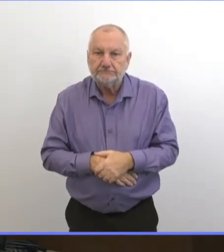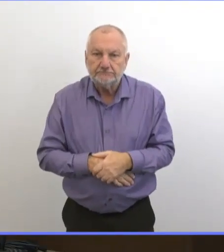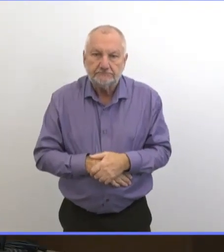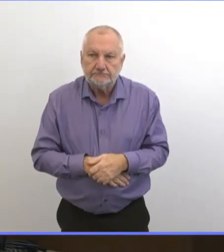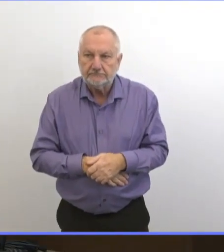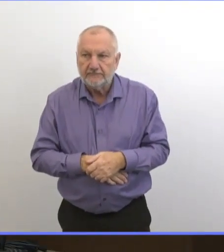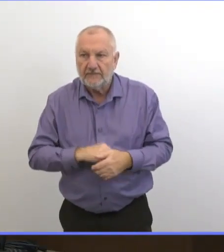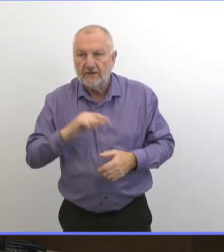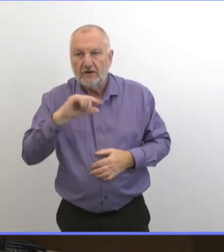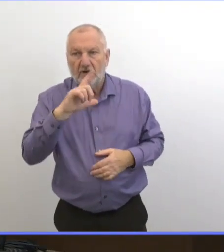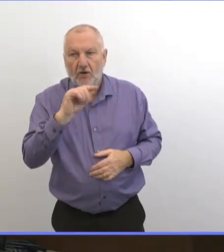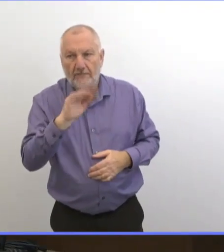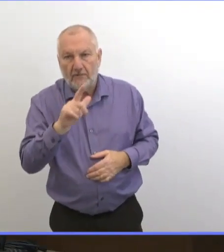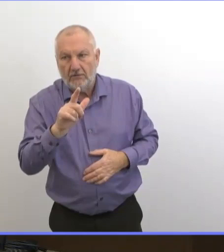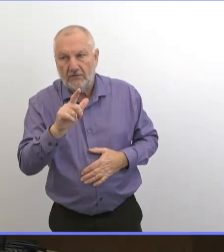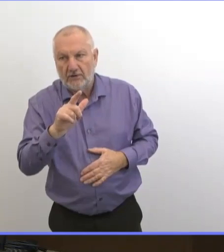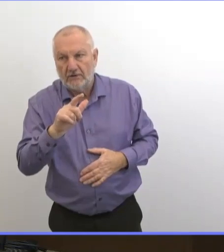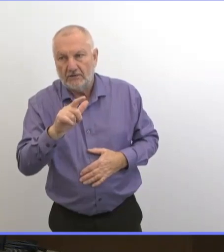Global Will.